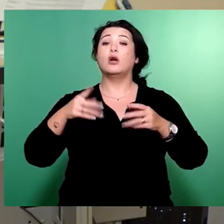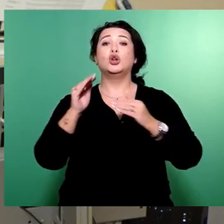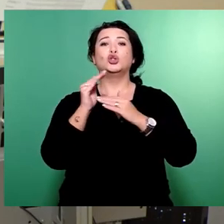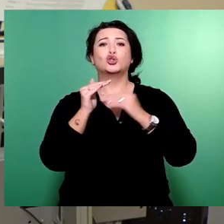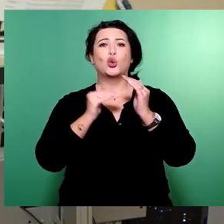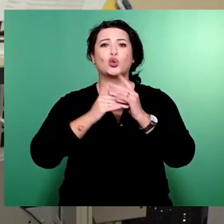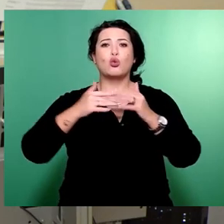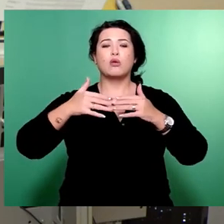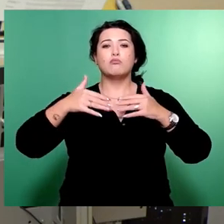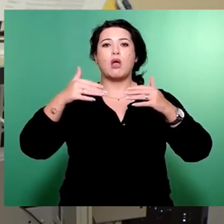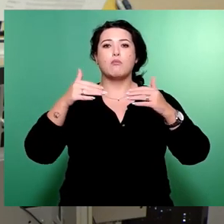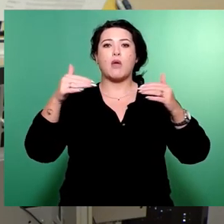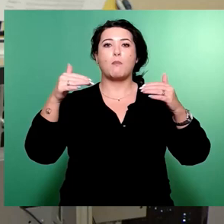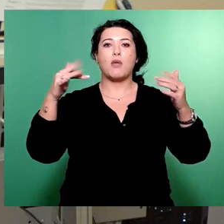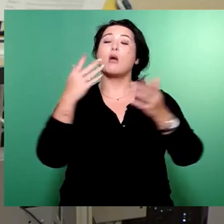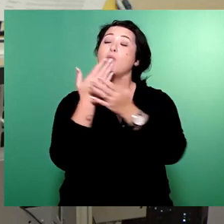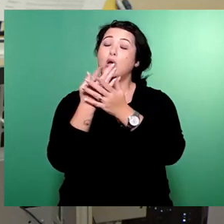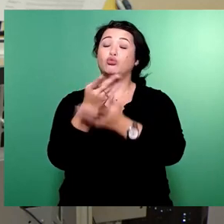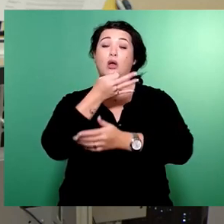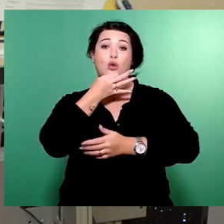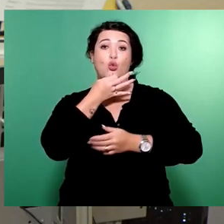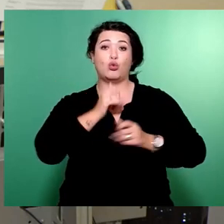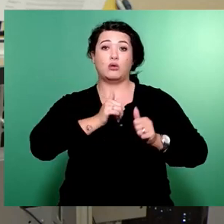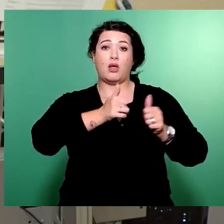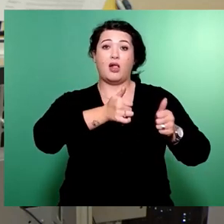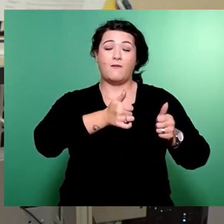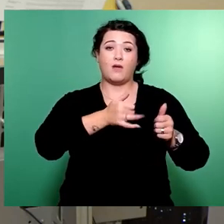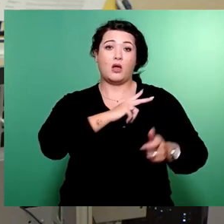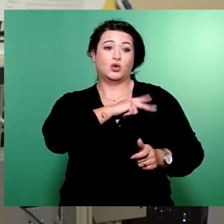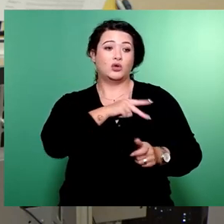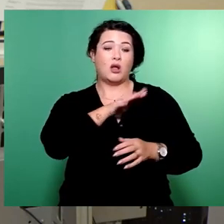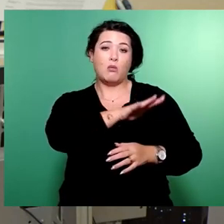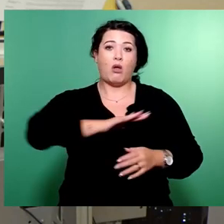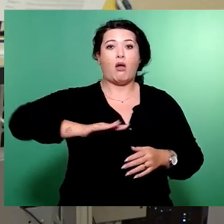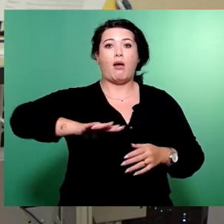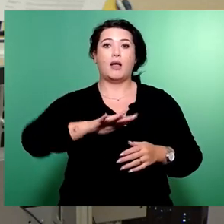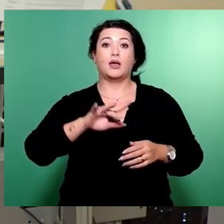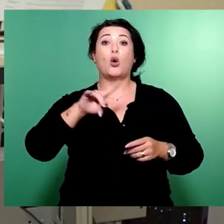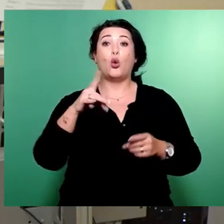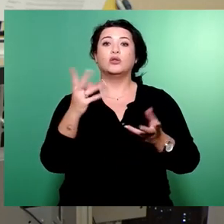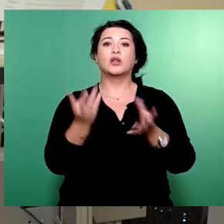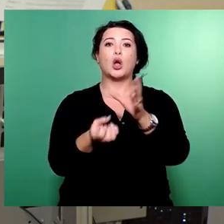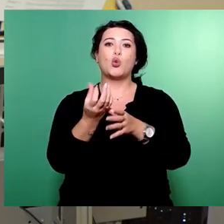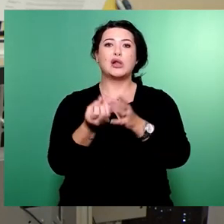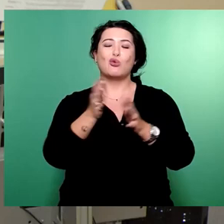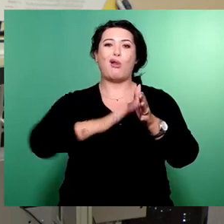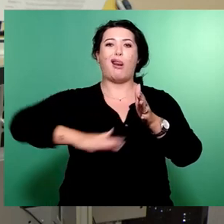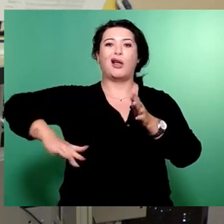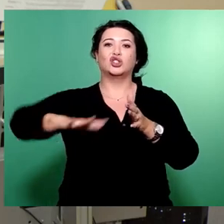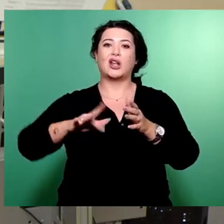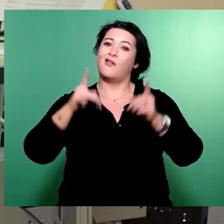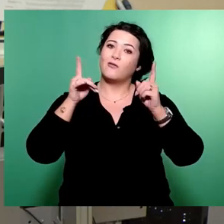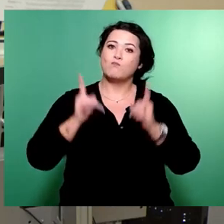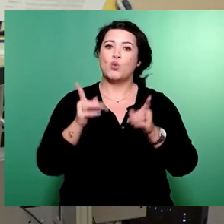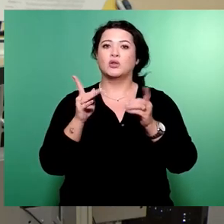in der Jugendhilfe, im Sozialbereich und in der Kulturlandschaft, zu stärken,